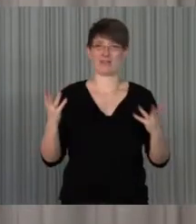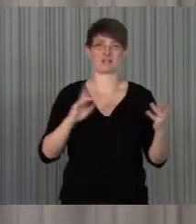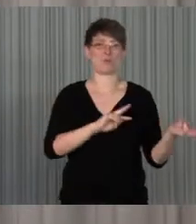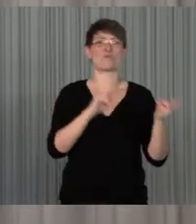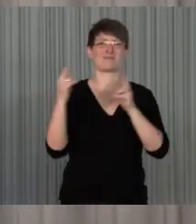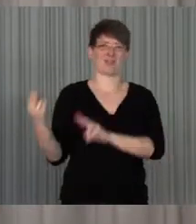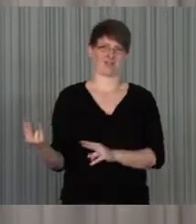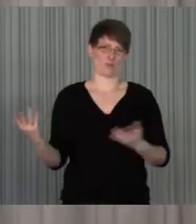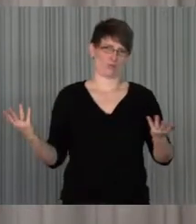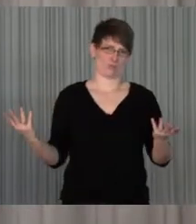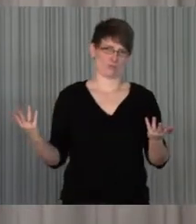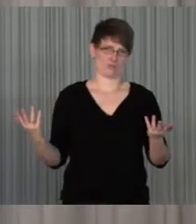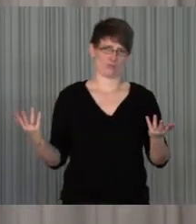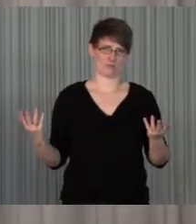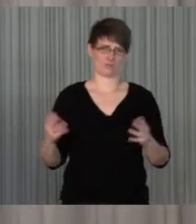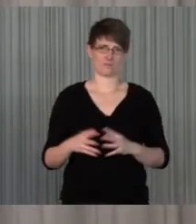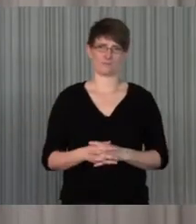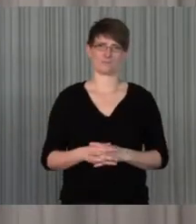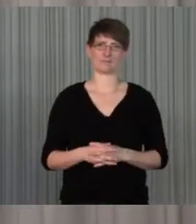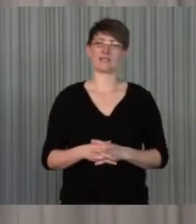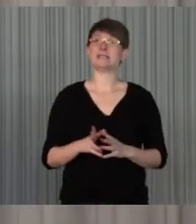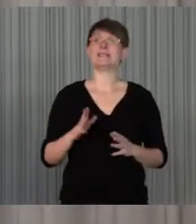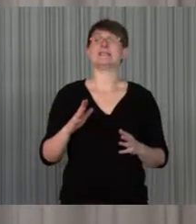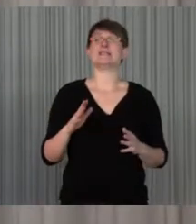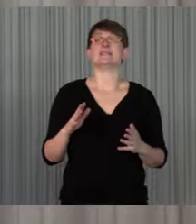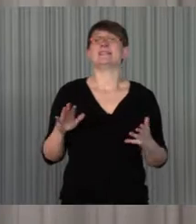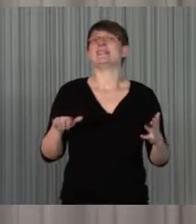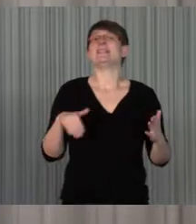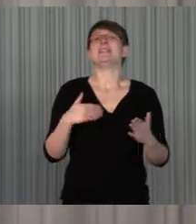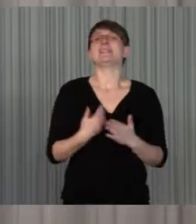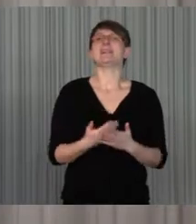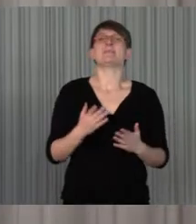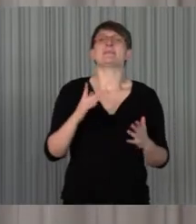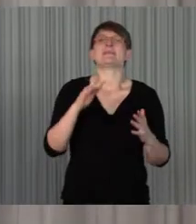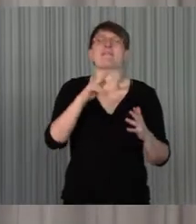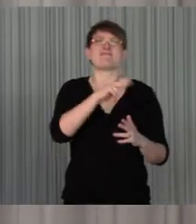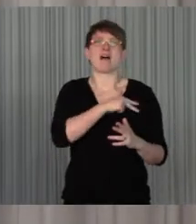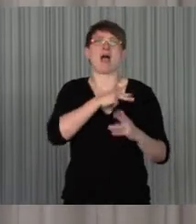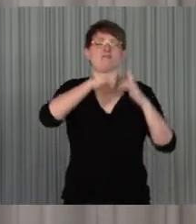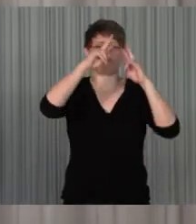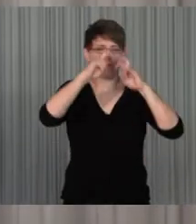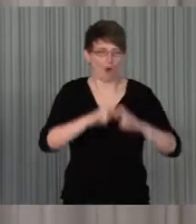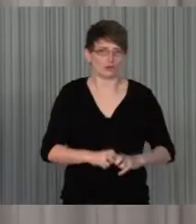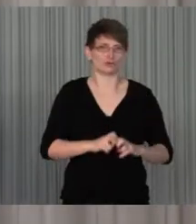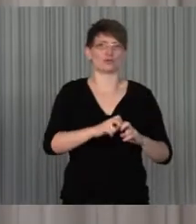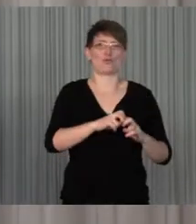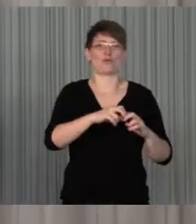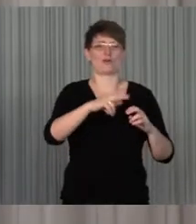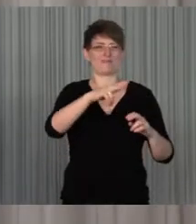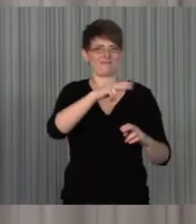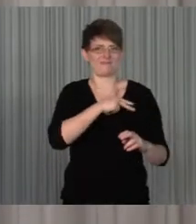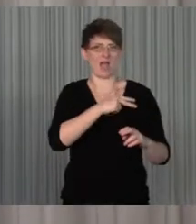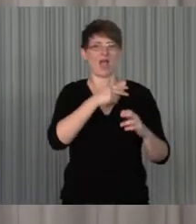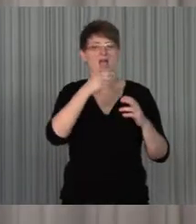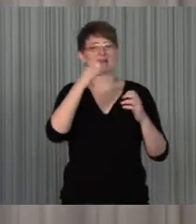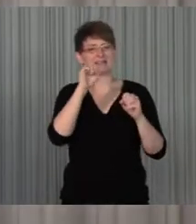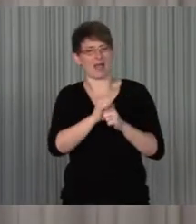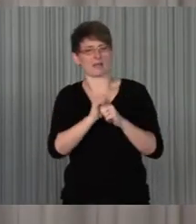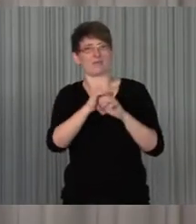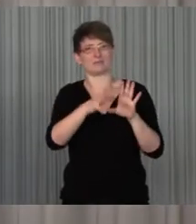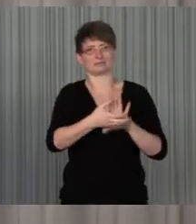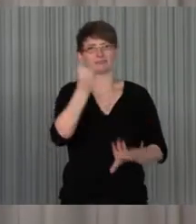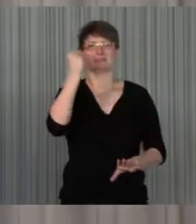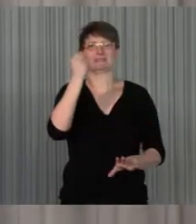Umsetzung. Es gibt keine wirklich belastbaren Zahlen, was zum Beispiel die Anzahl von